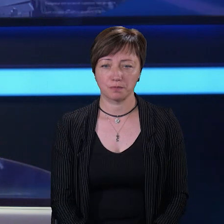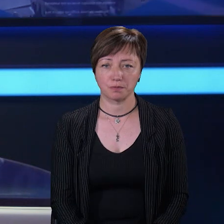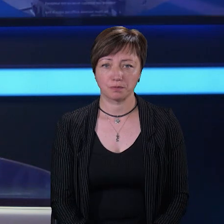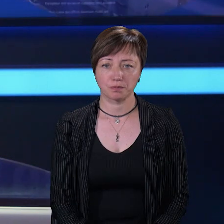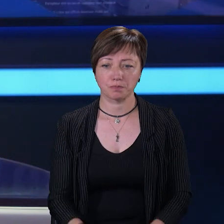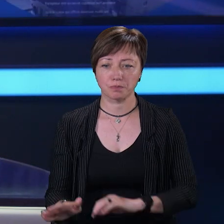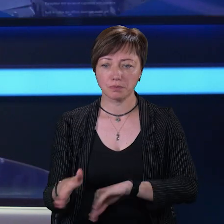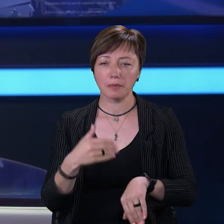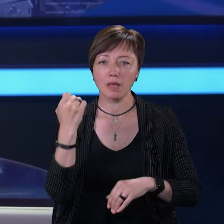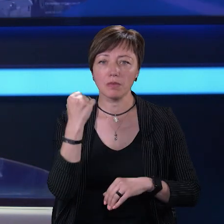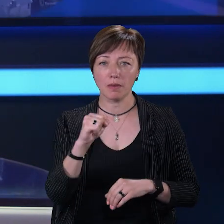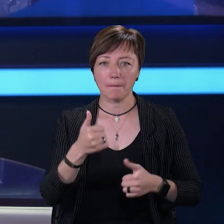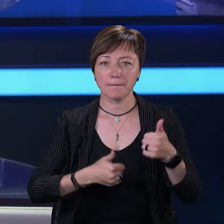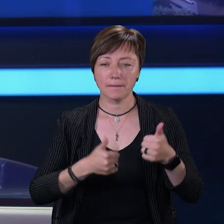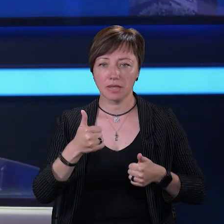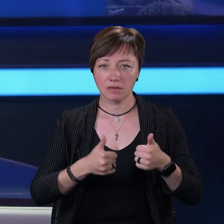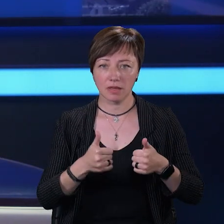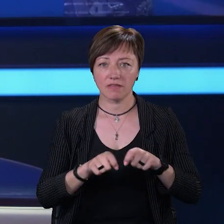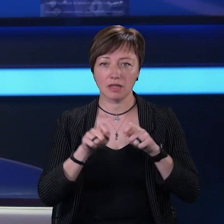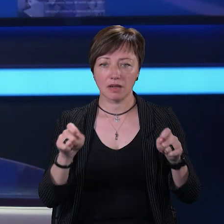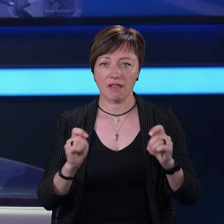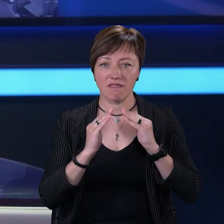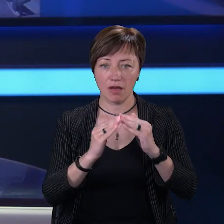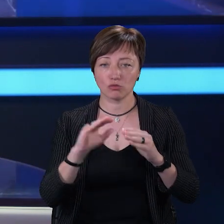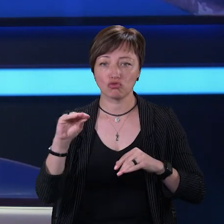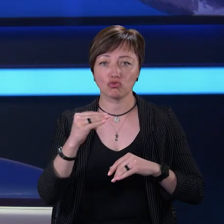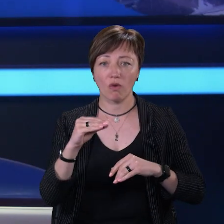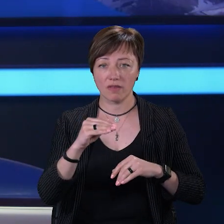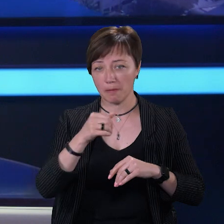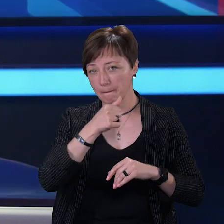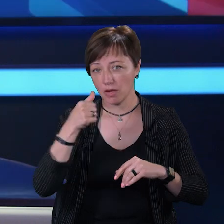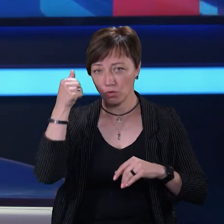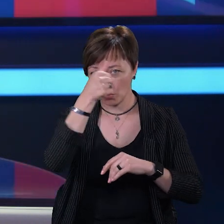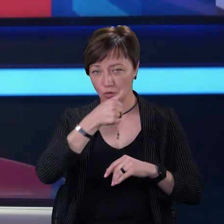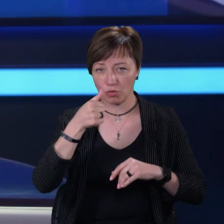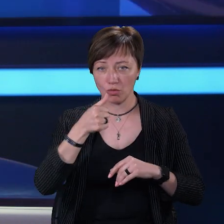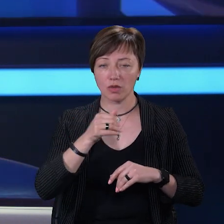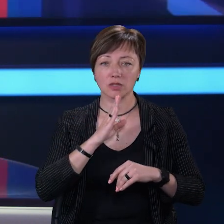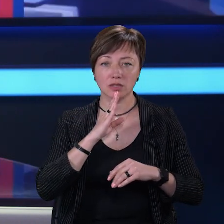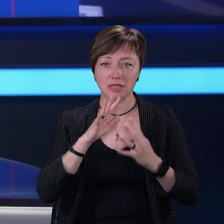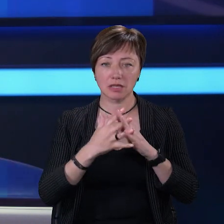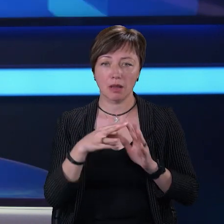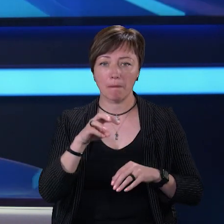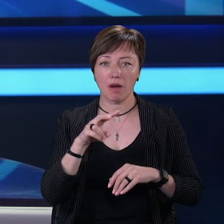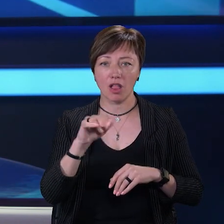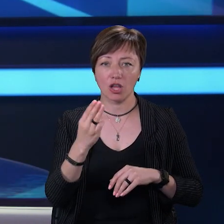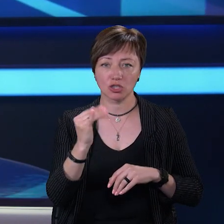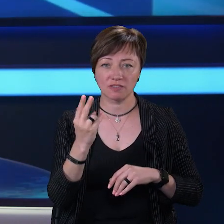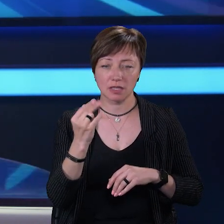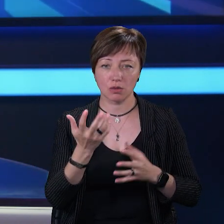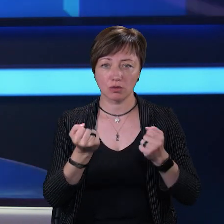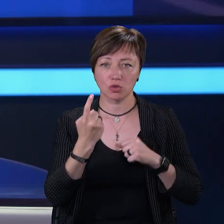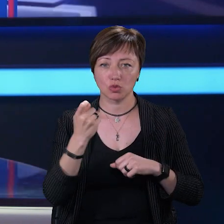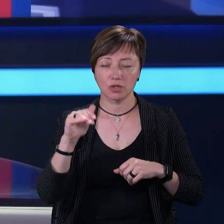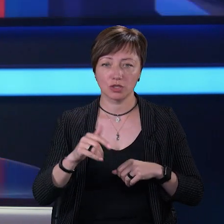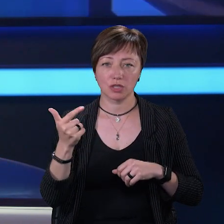Перемогла у битві стартапів і відкрила ферму. У жовтні минулого року Людмила Нагребельна із села Малашівці отримала 100